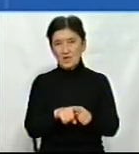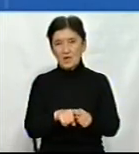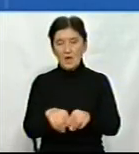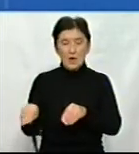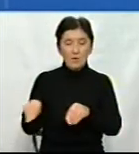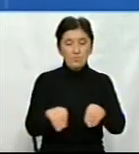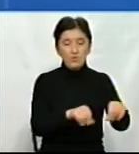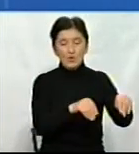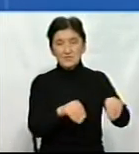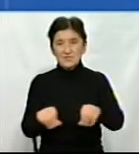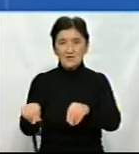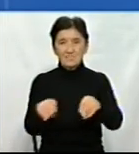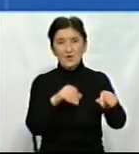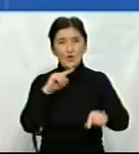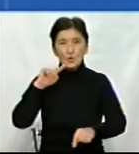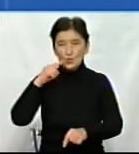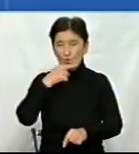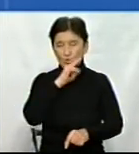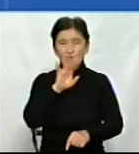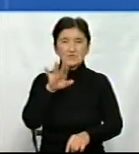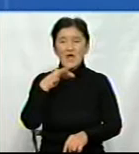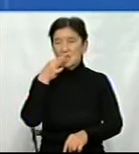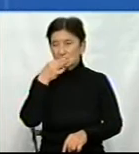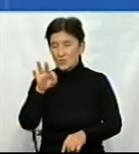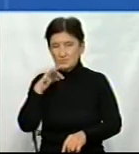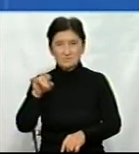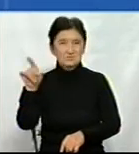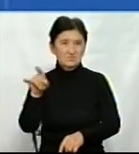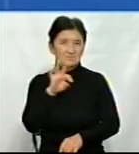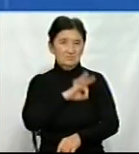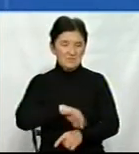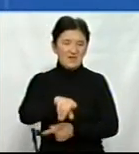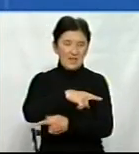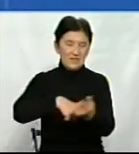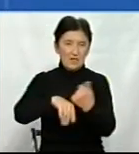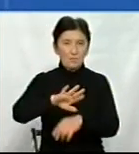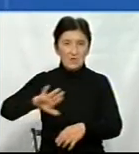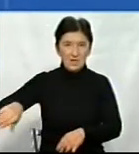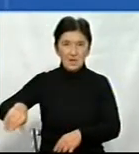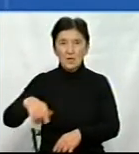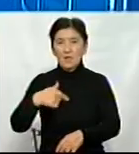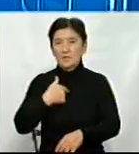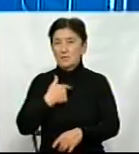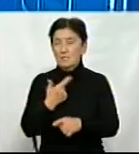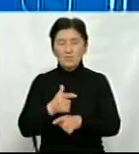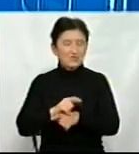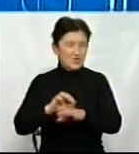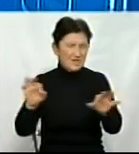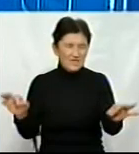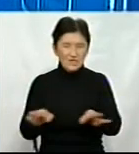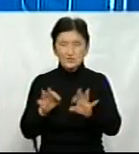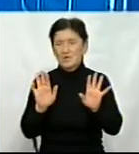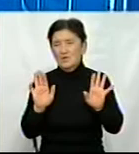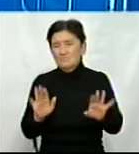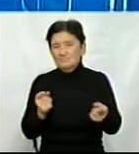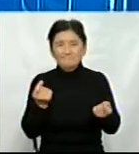кукурузи. Ми добре всі знаємо, що соняшник – це рентабельна культура. Все. Крім соняшника, нам сіять більше нічого не треба, ну хіба що